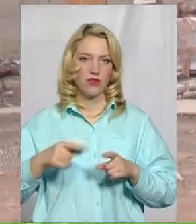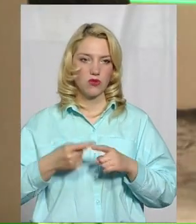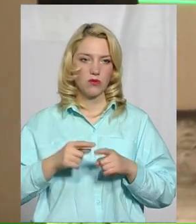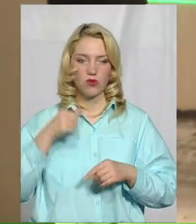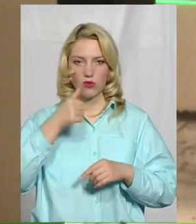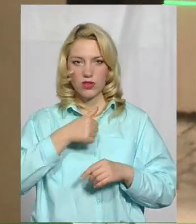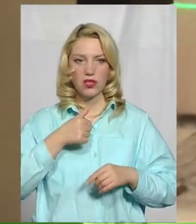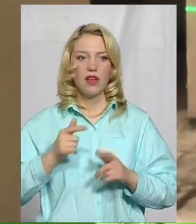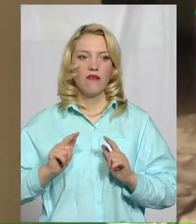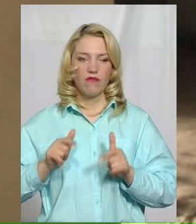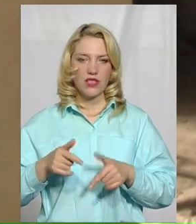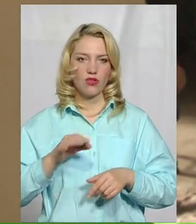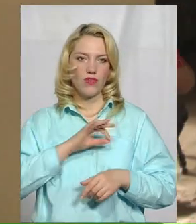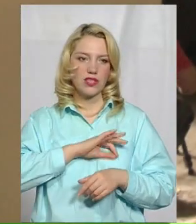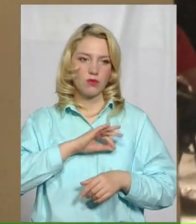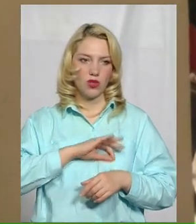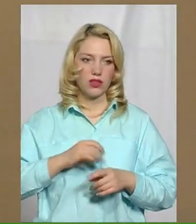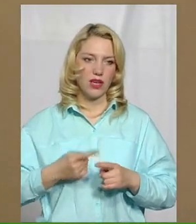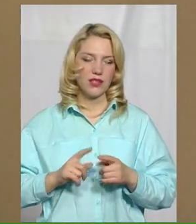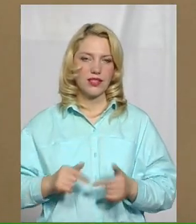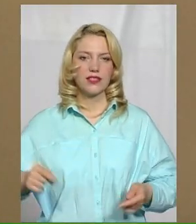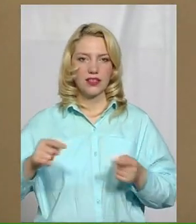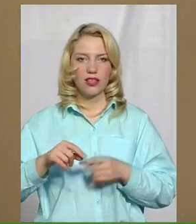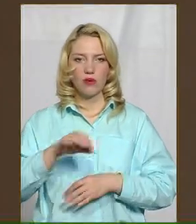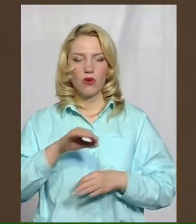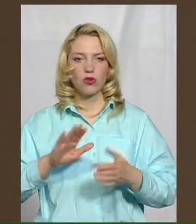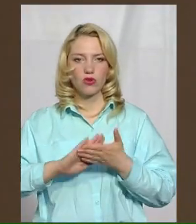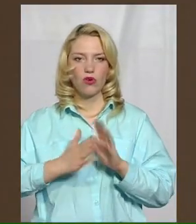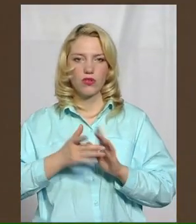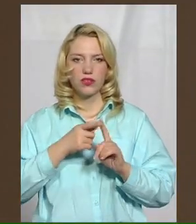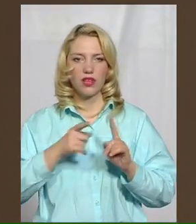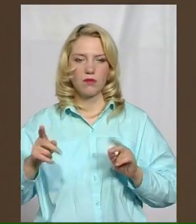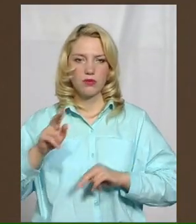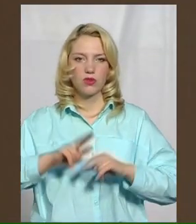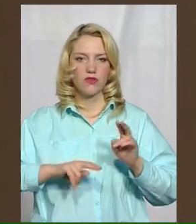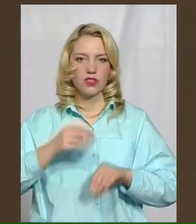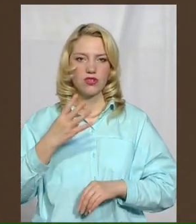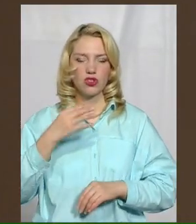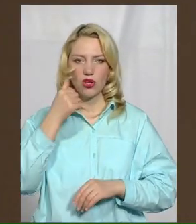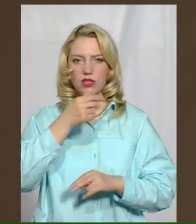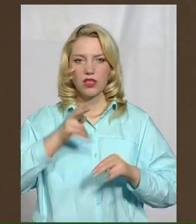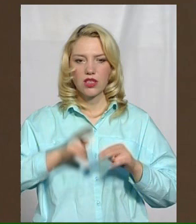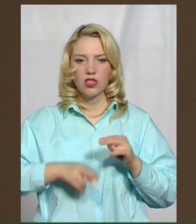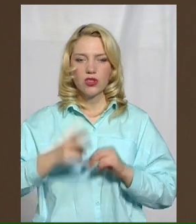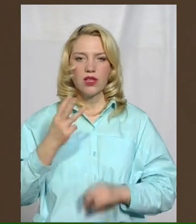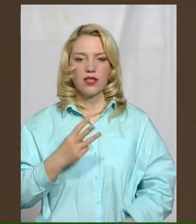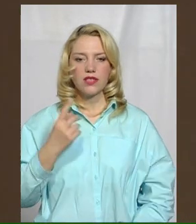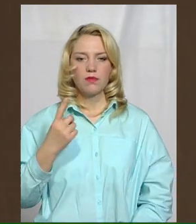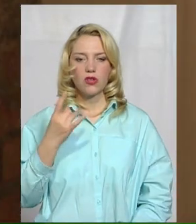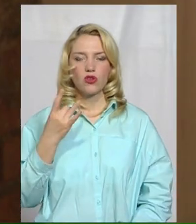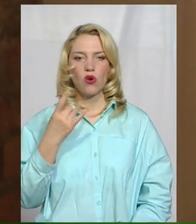експлуатацію. Згідно проєктного договору, термін будівництва складає чотири роки. Закінчується 31 грудня 2021